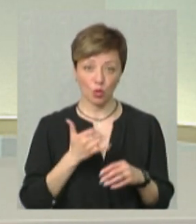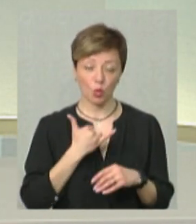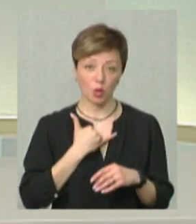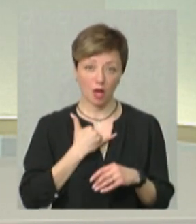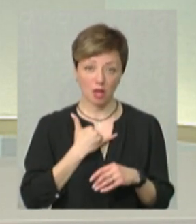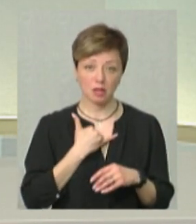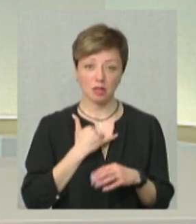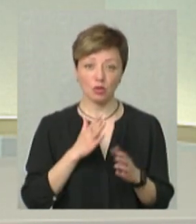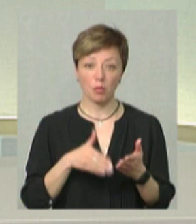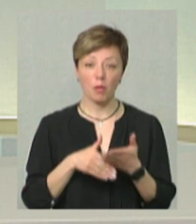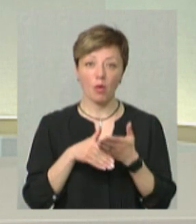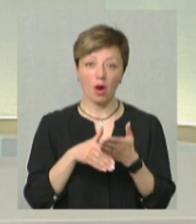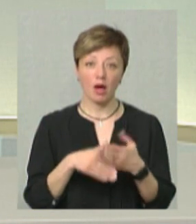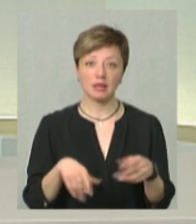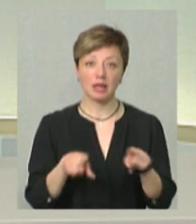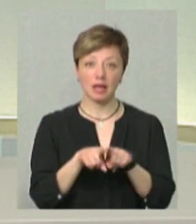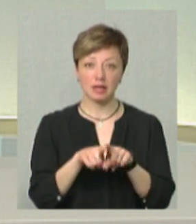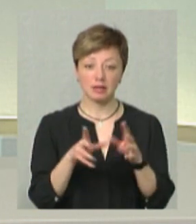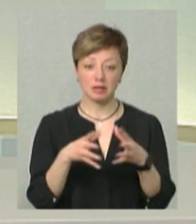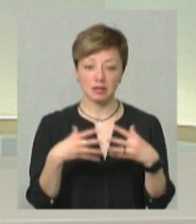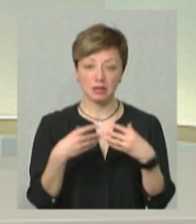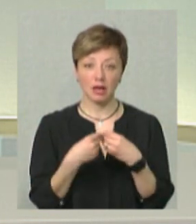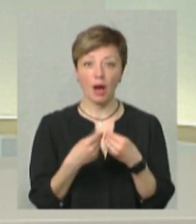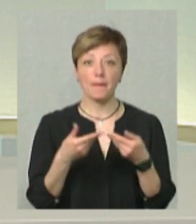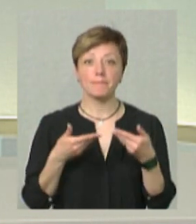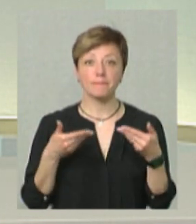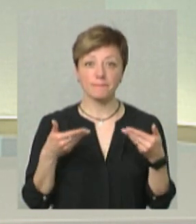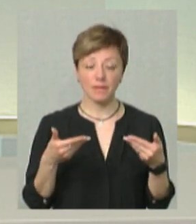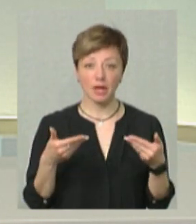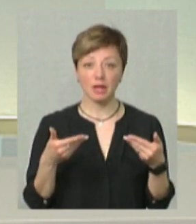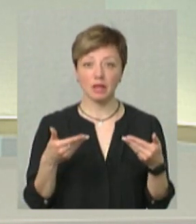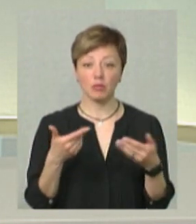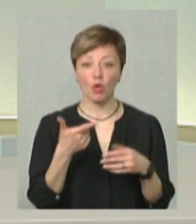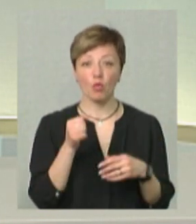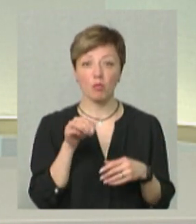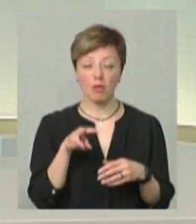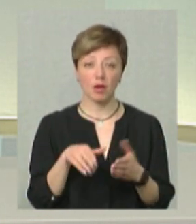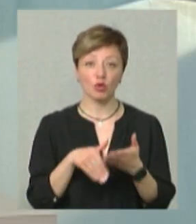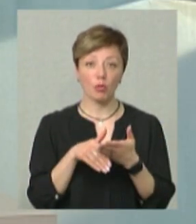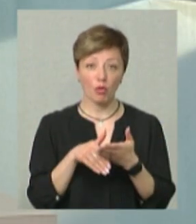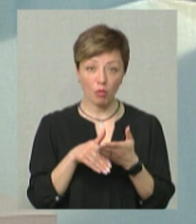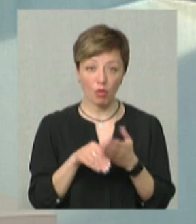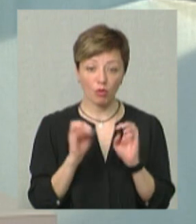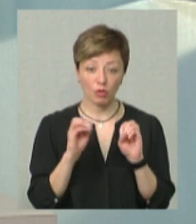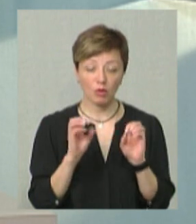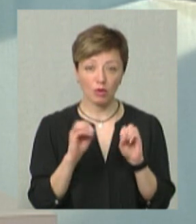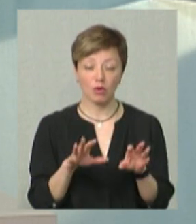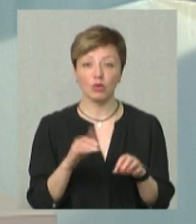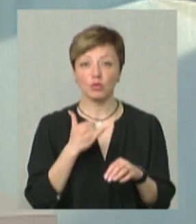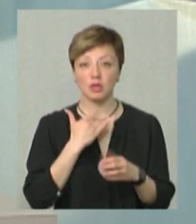допомагати такій сім'ї. Тобто, ми вигружали на гуманітарну допомогу, у нас є